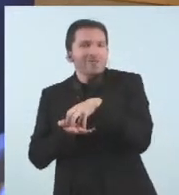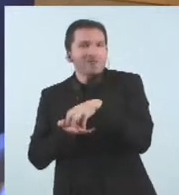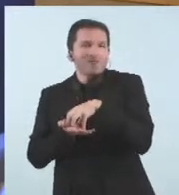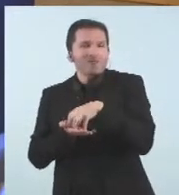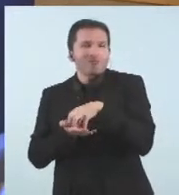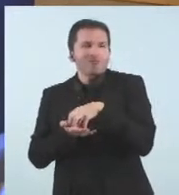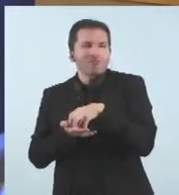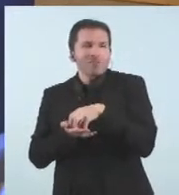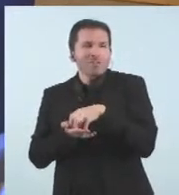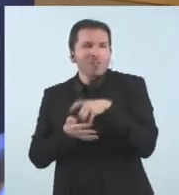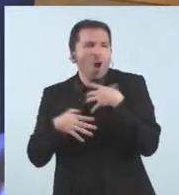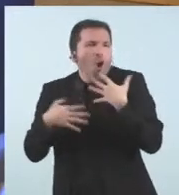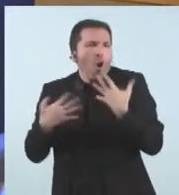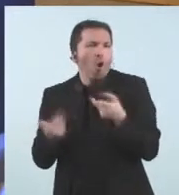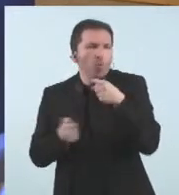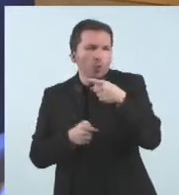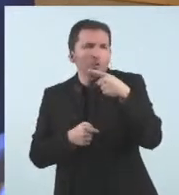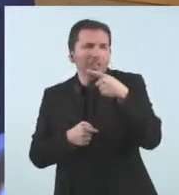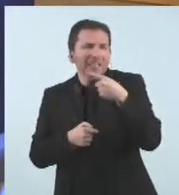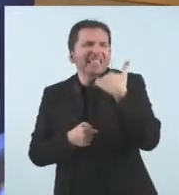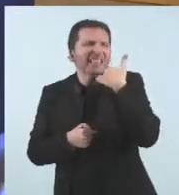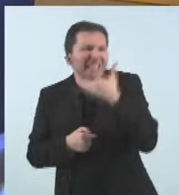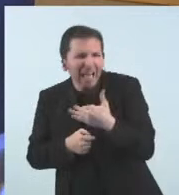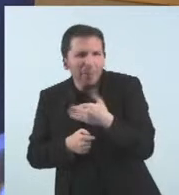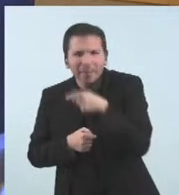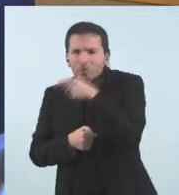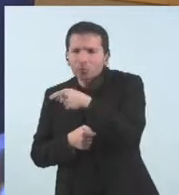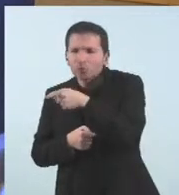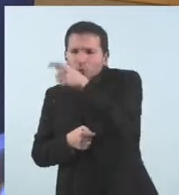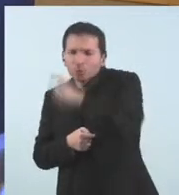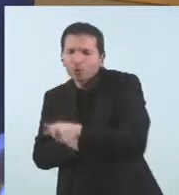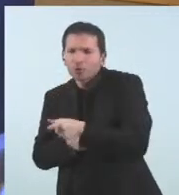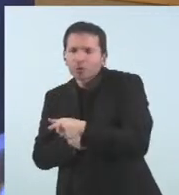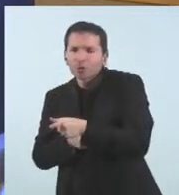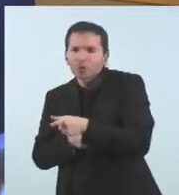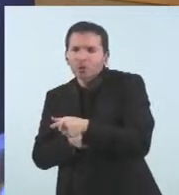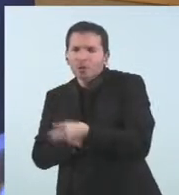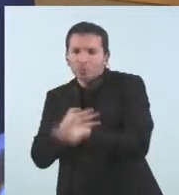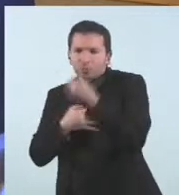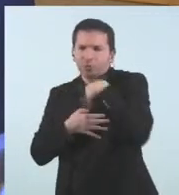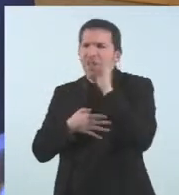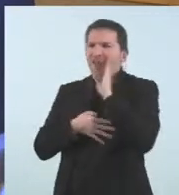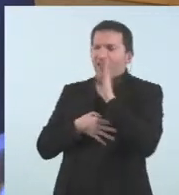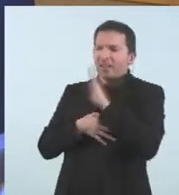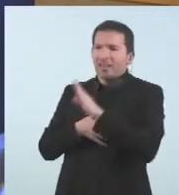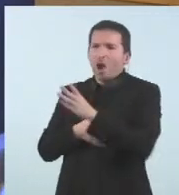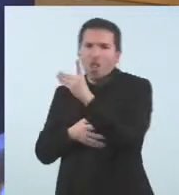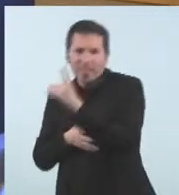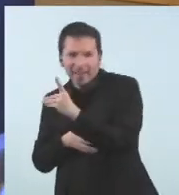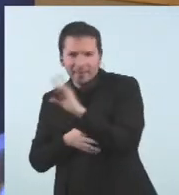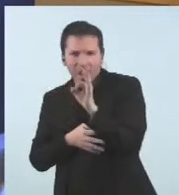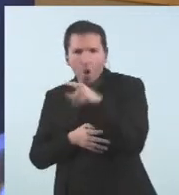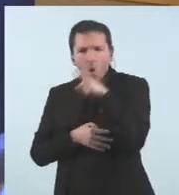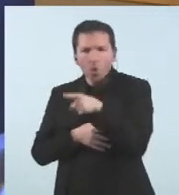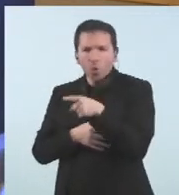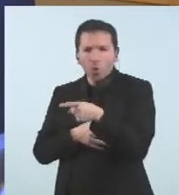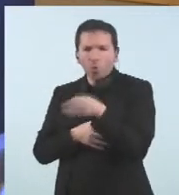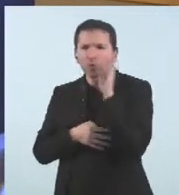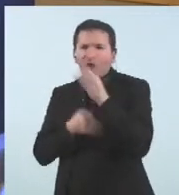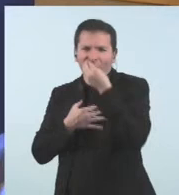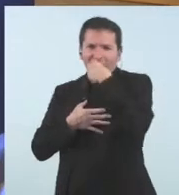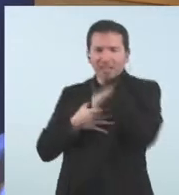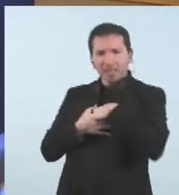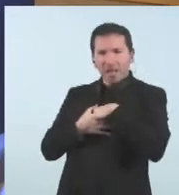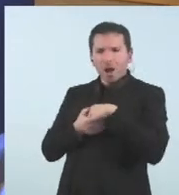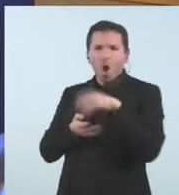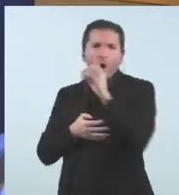acabaran discernint qui ha passat la Delta, qui ha passat l'Òmicron o independentment d'això s'oferirà tercera dosi a qualsevol persona perquè s'entén que